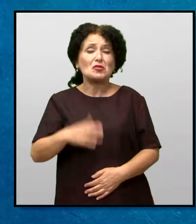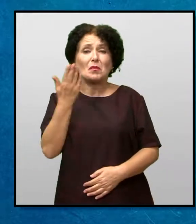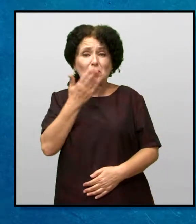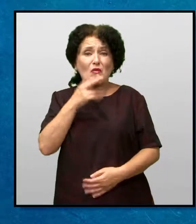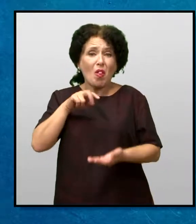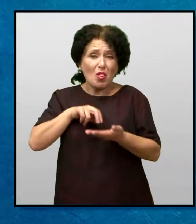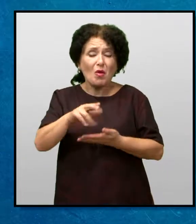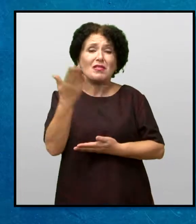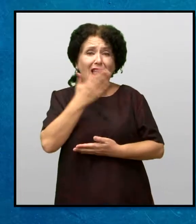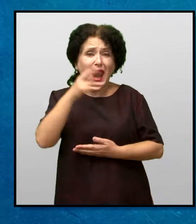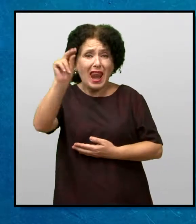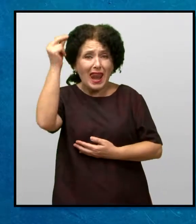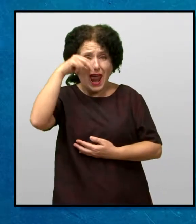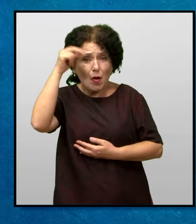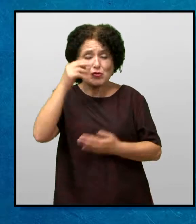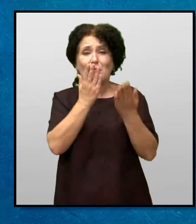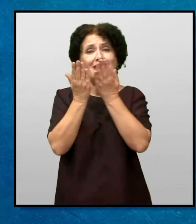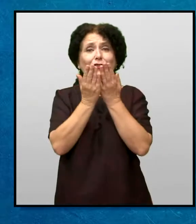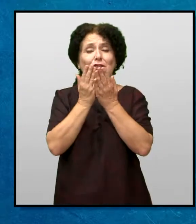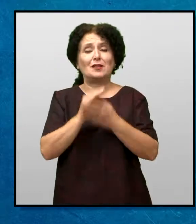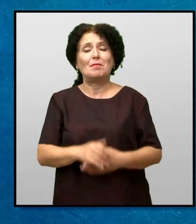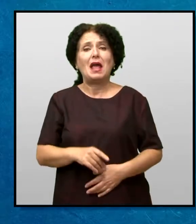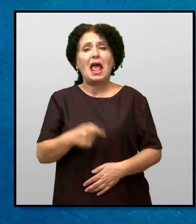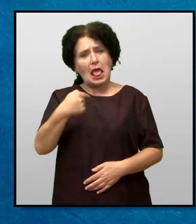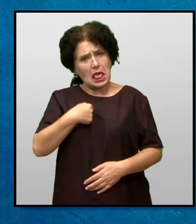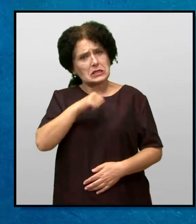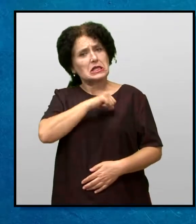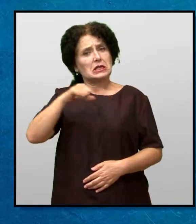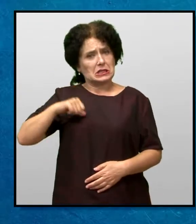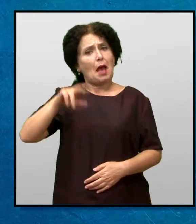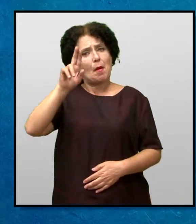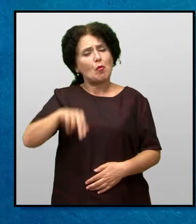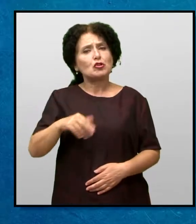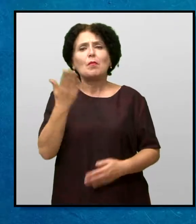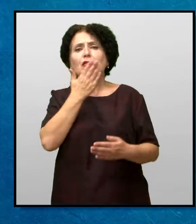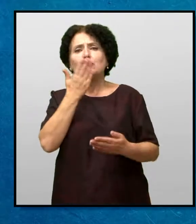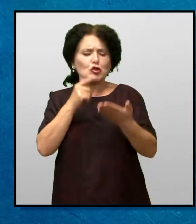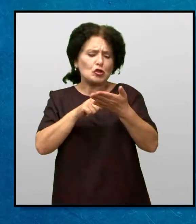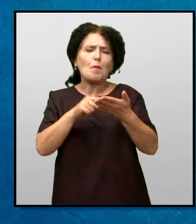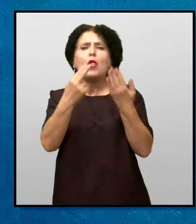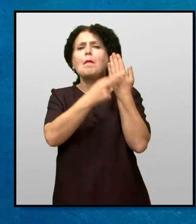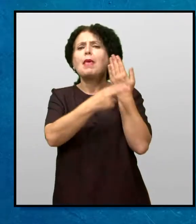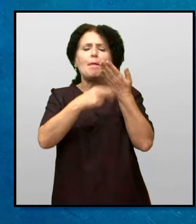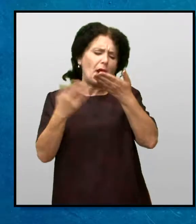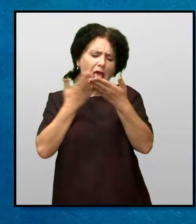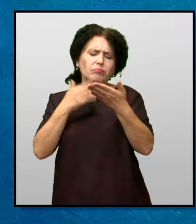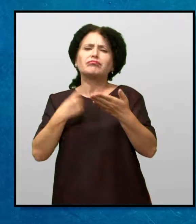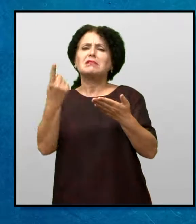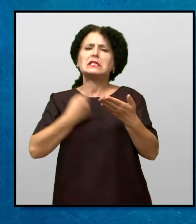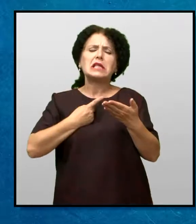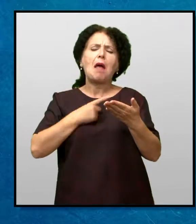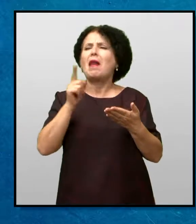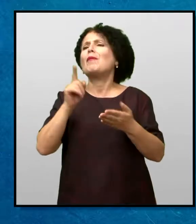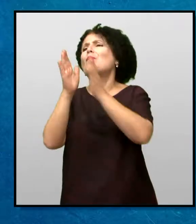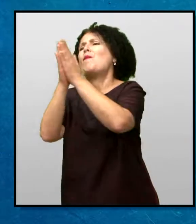училиште, да научам да читам Тогаш, јас самата ке можам да ги читам случките од Библијата И нема никого да